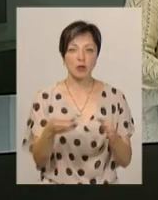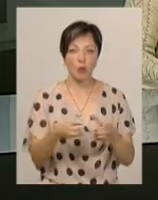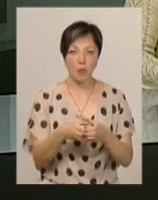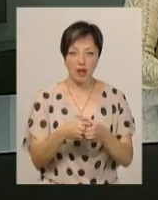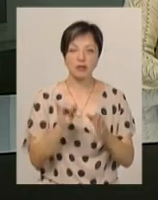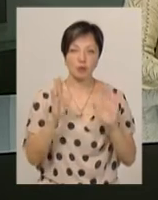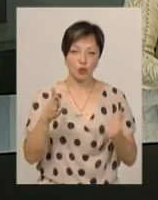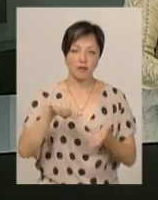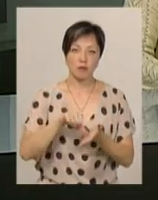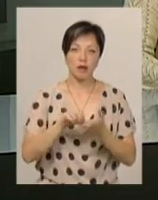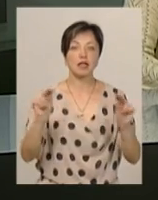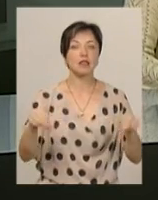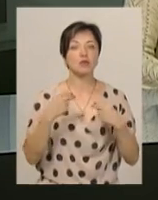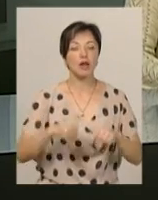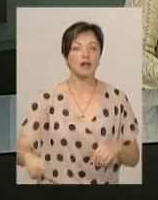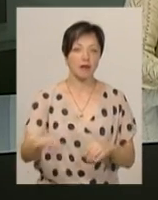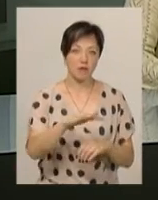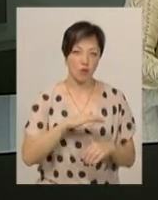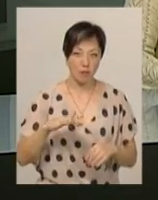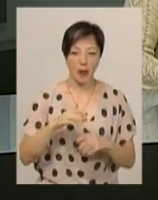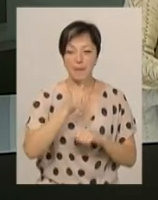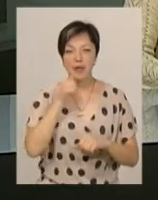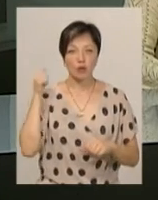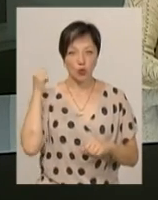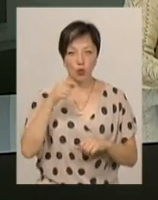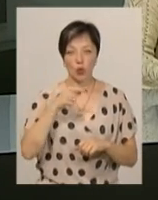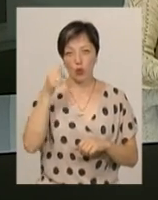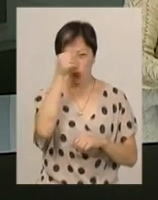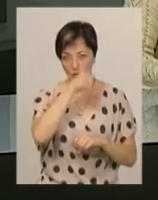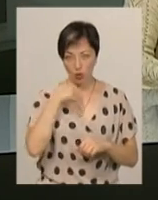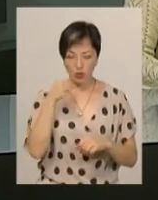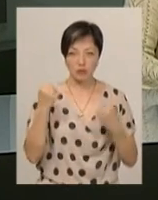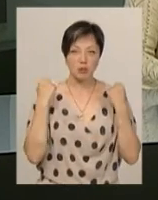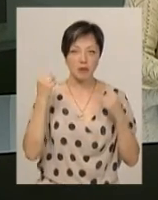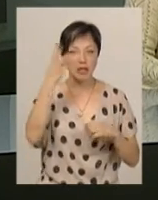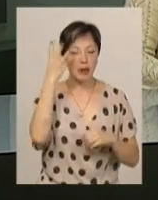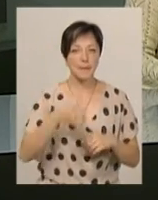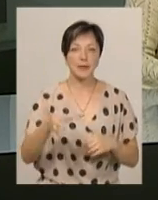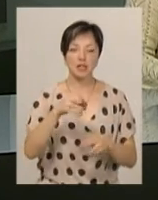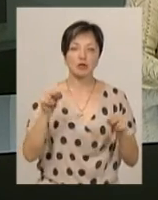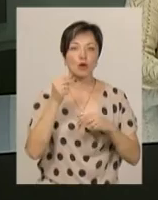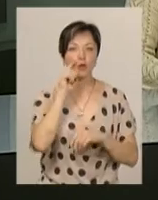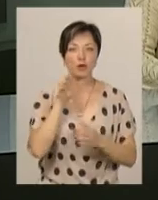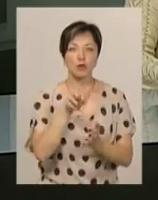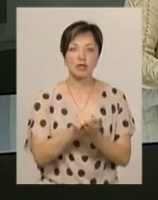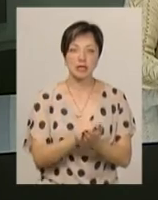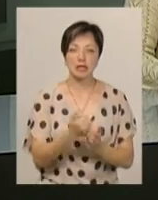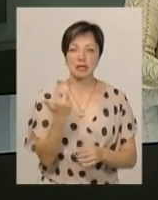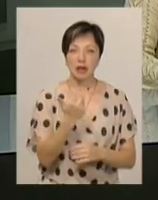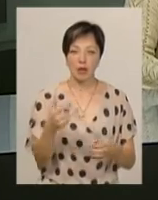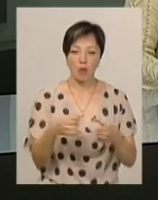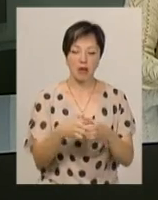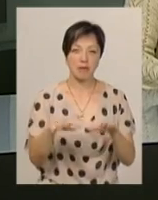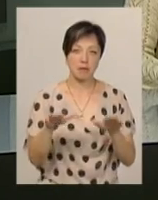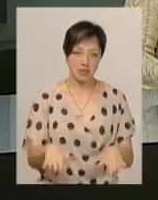команді та виступатиме на чемпіонаті Європи. Минулого року, каже Ігор Мацьоха, спортсмени Хмельниччина на чемпіонаті України посіли третє